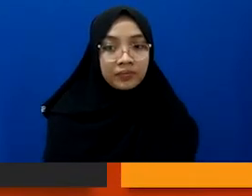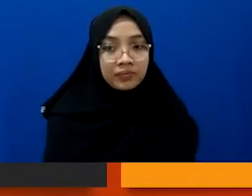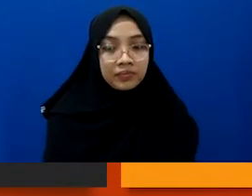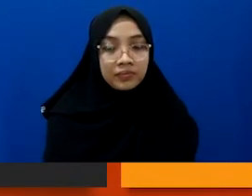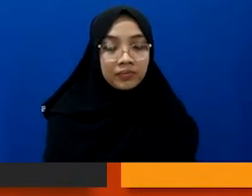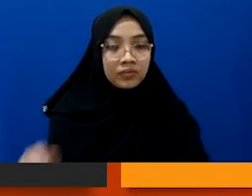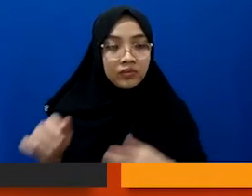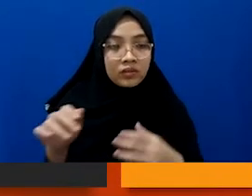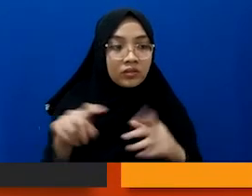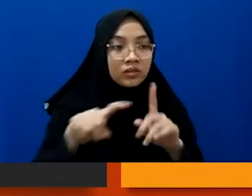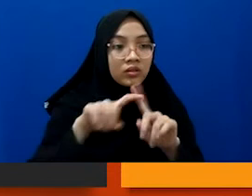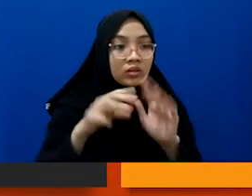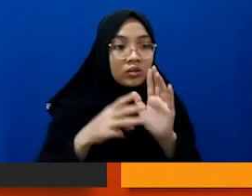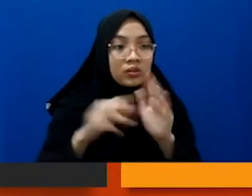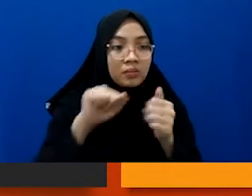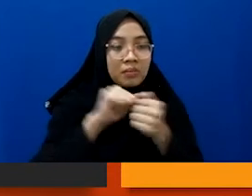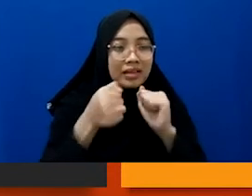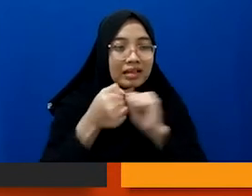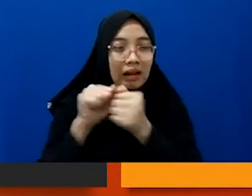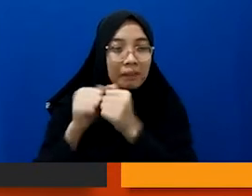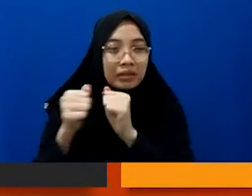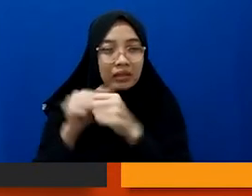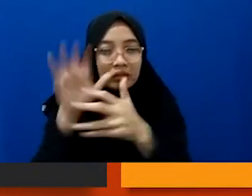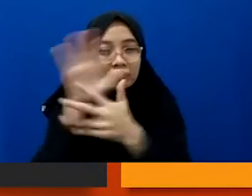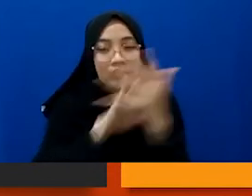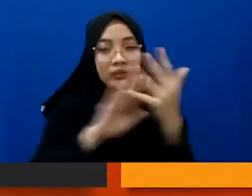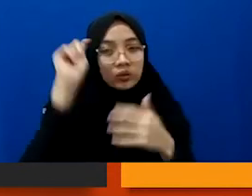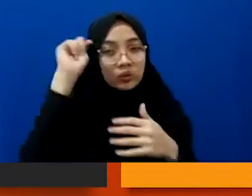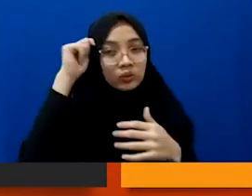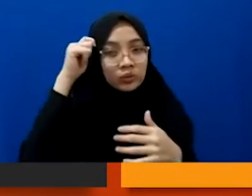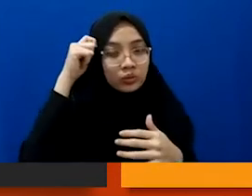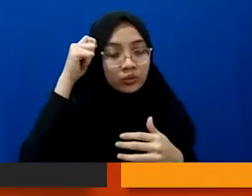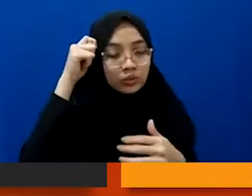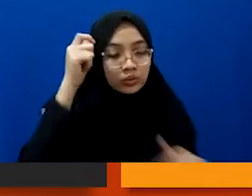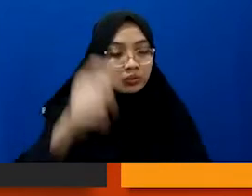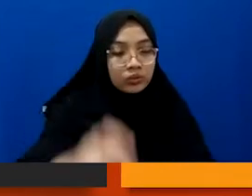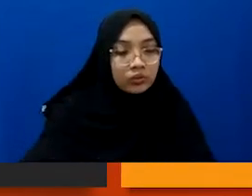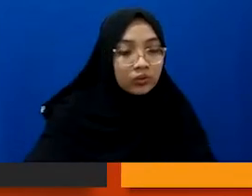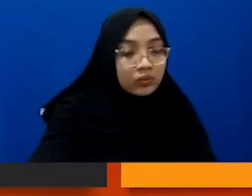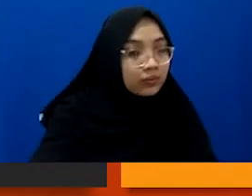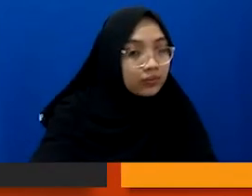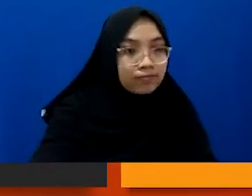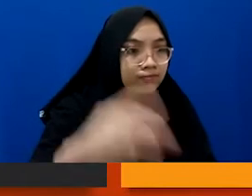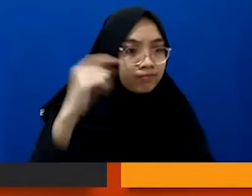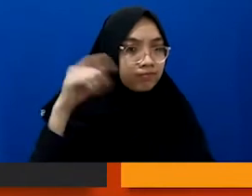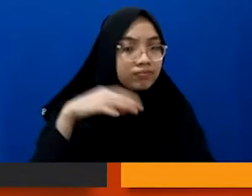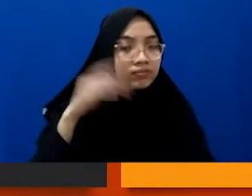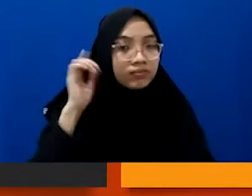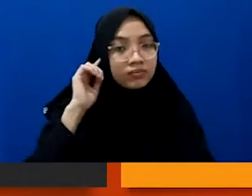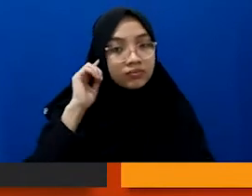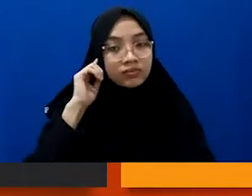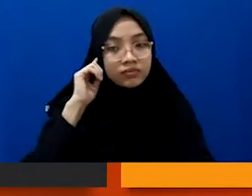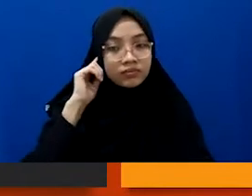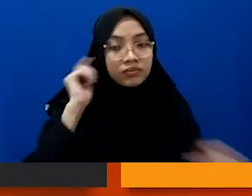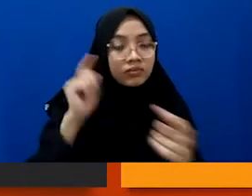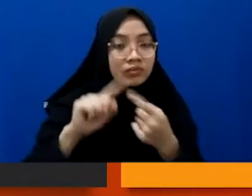Kompleksitas masalah, dan bisa membuat perubahan berdasarkan laporan itu. Nah, teman-teman, dalam sebuah